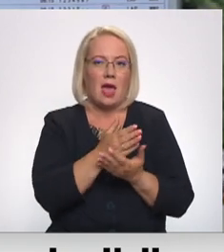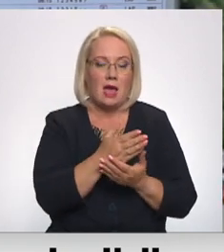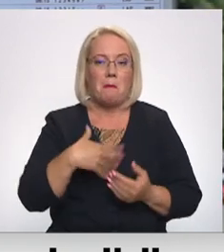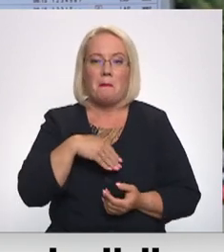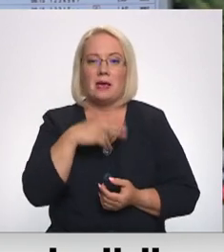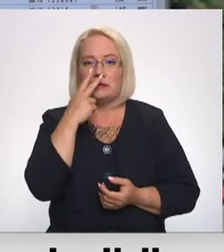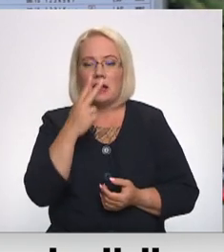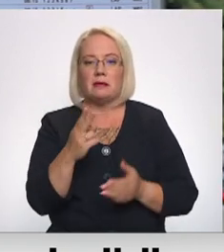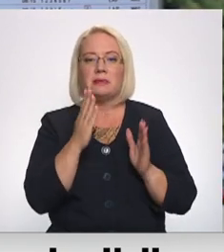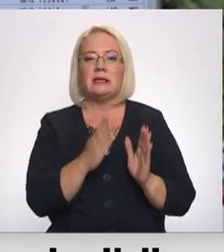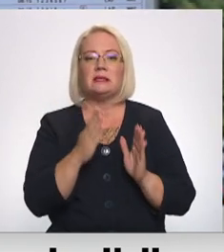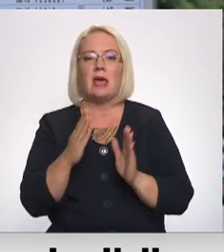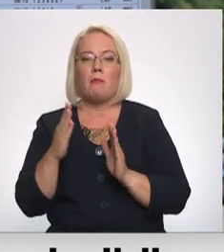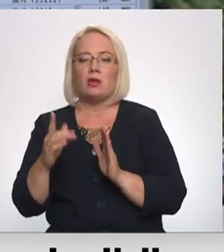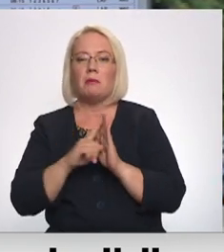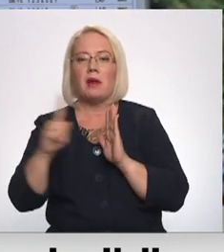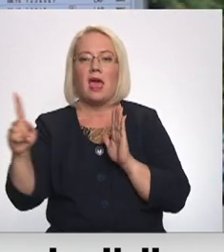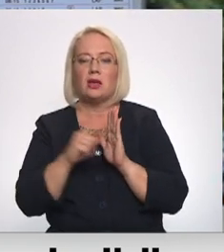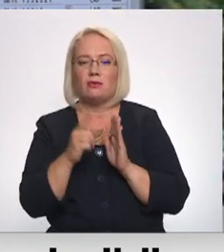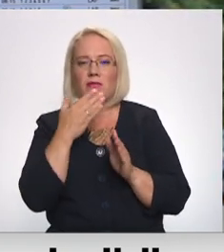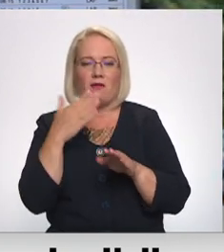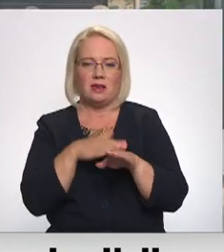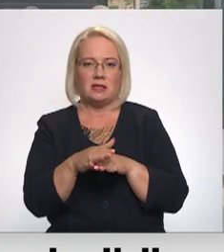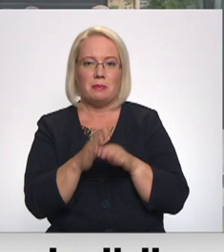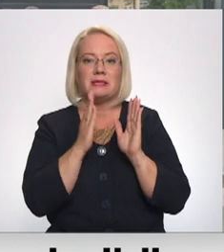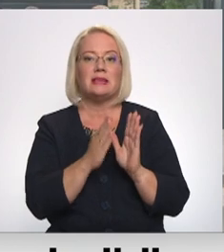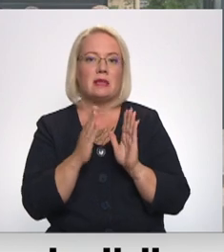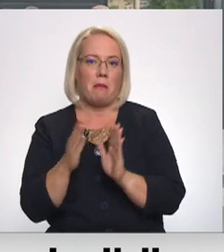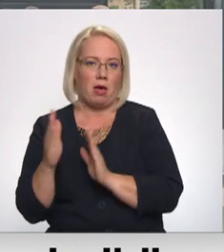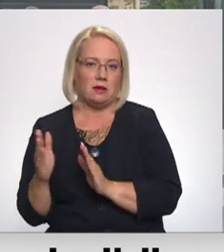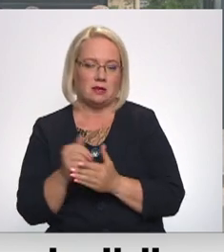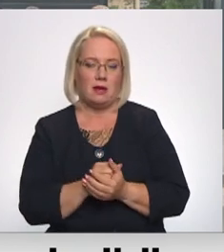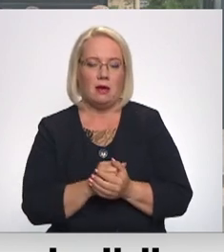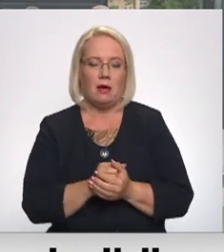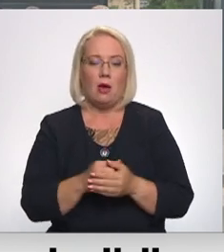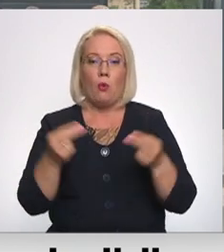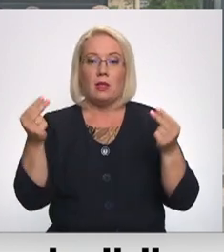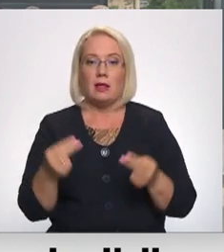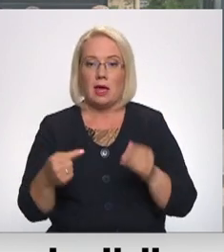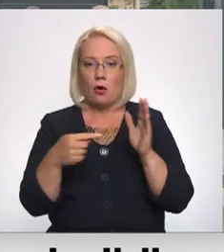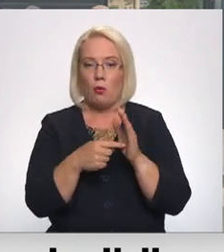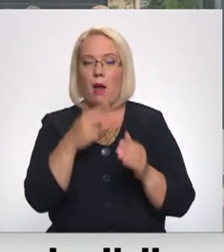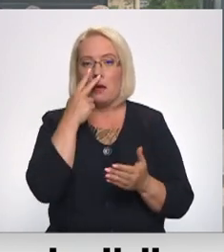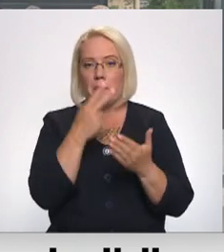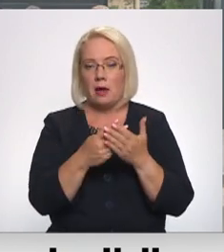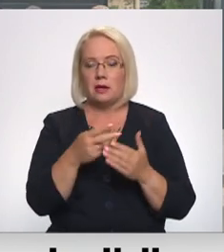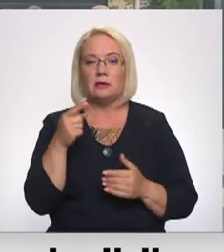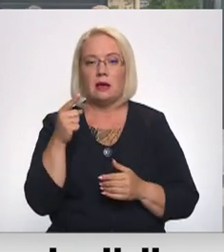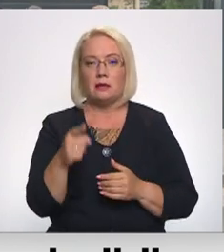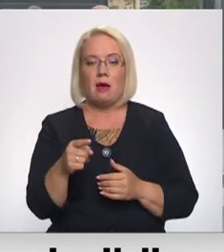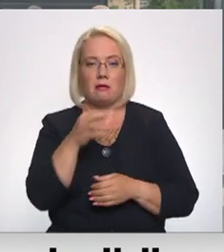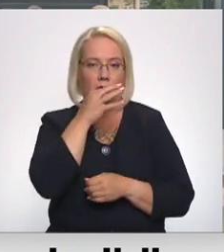redzam sistemātisku reizi un eizpildas sistemātiskumu. Liepār paredzēta šāda